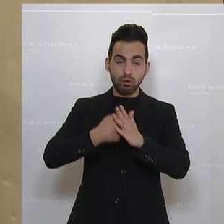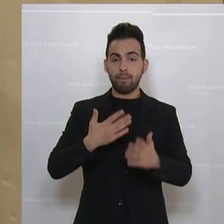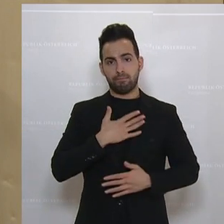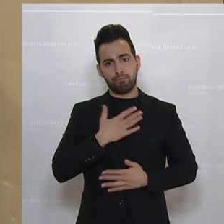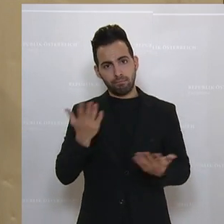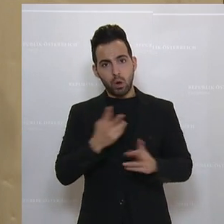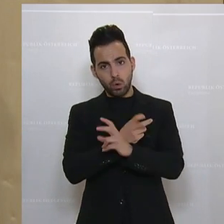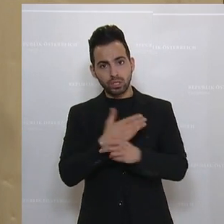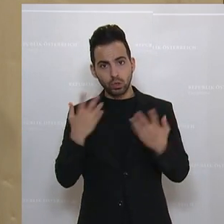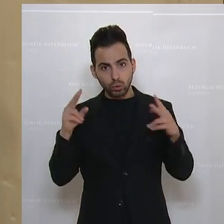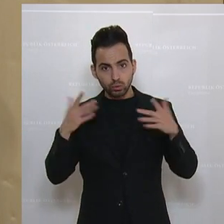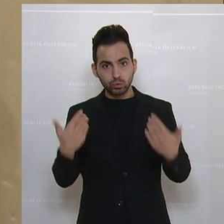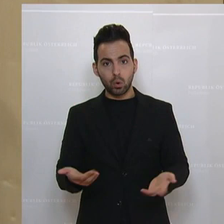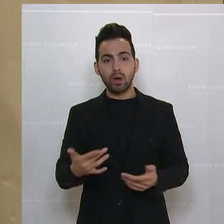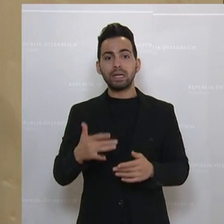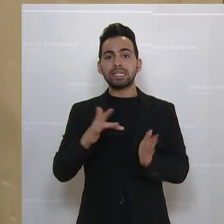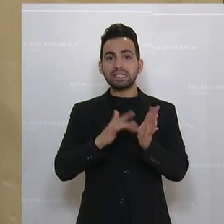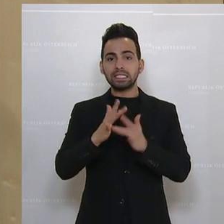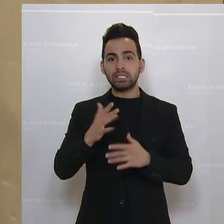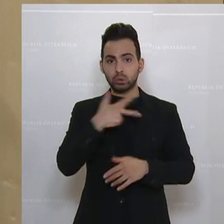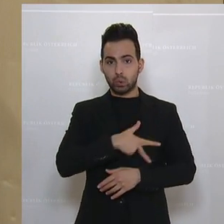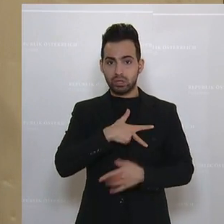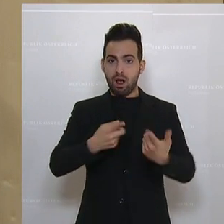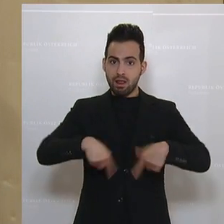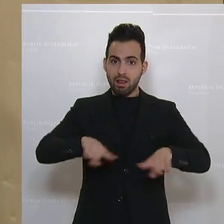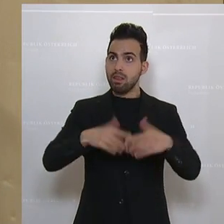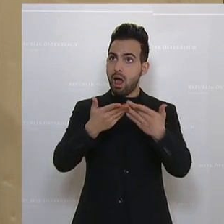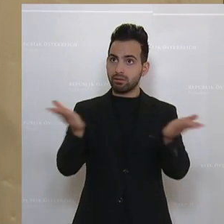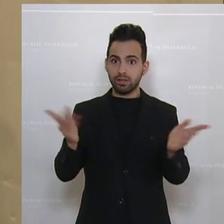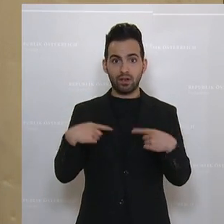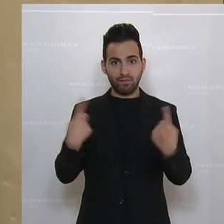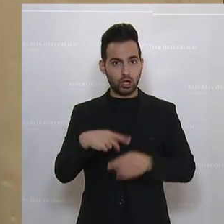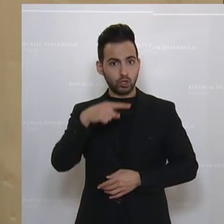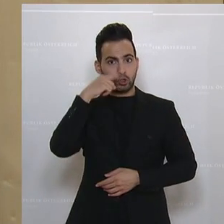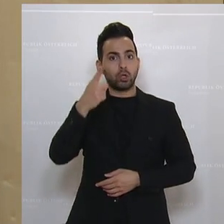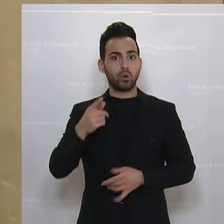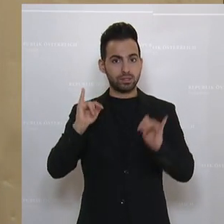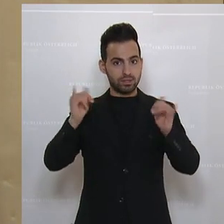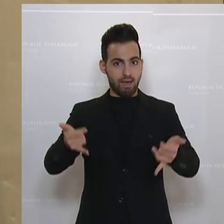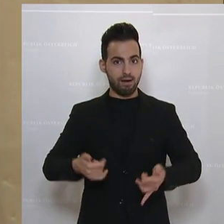meine Damen und Herren, ist ein christlich-soziales Land. Und darauf dürfen wir stolz sein.